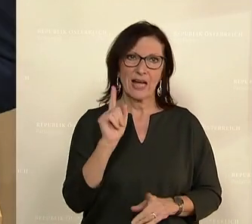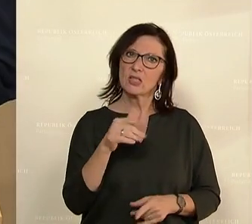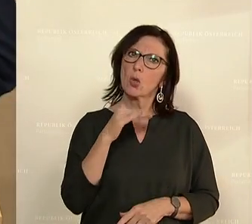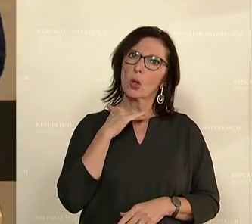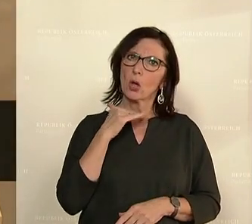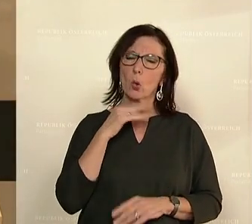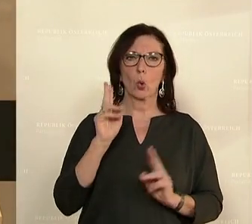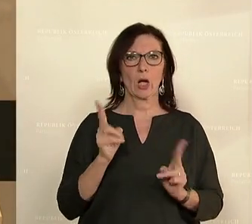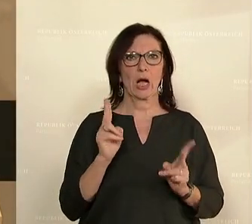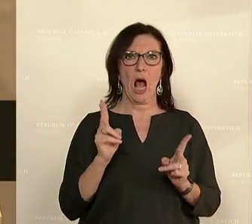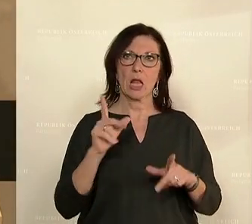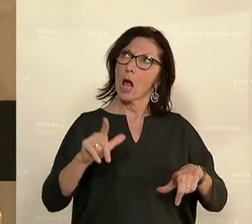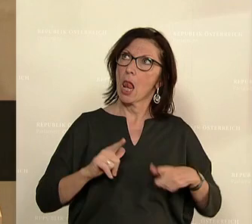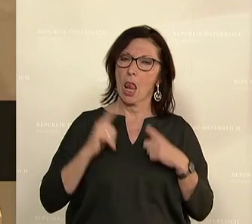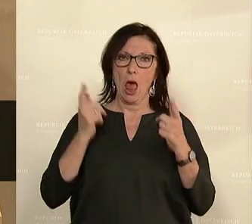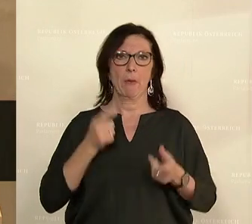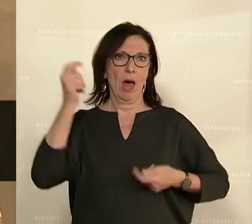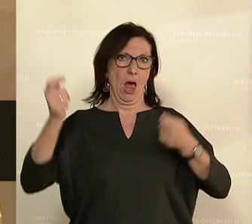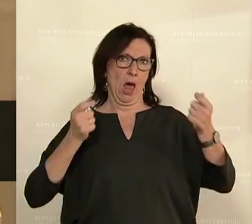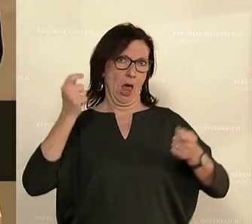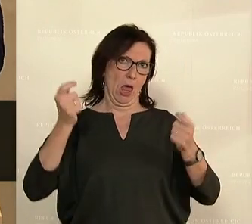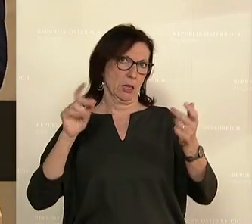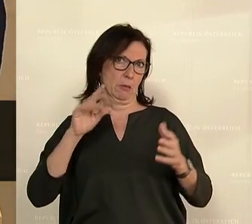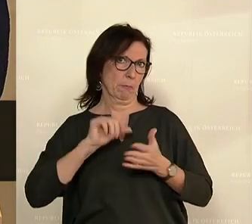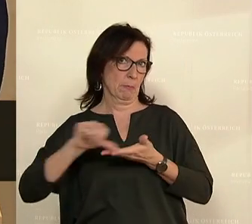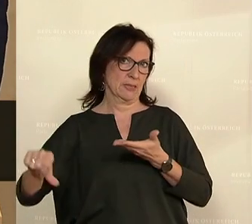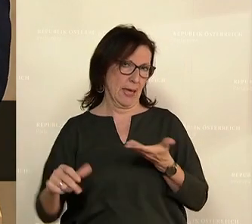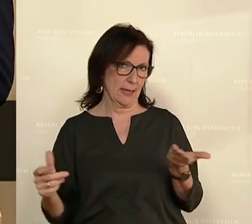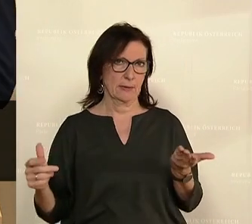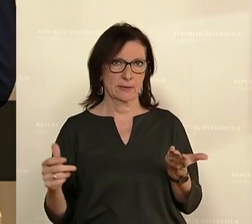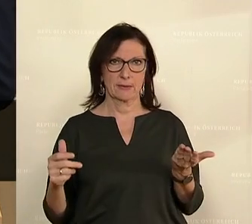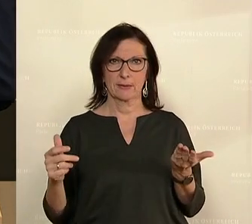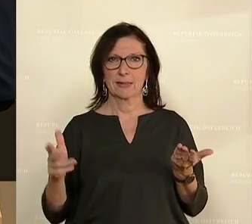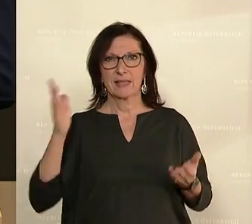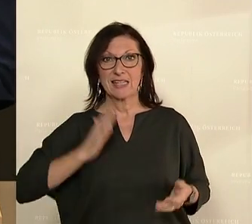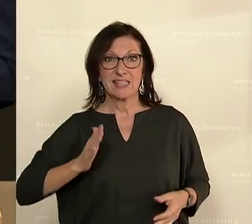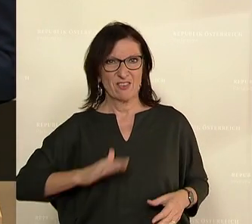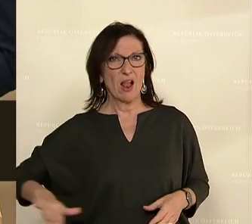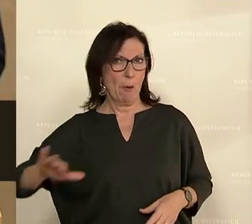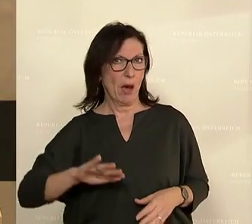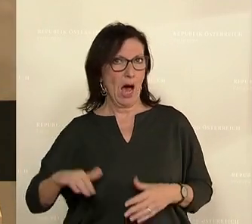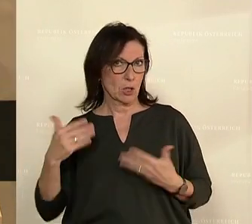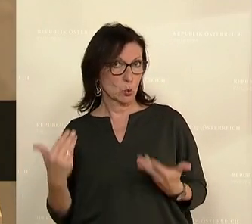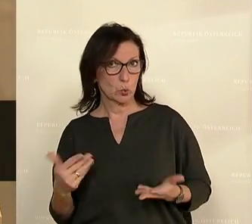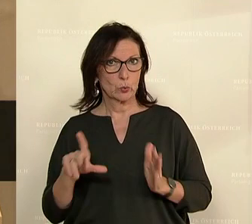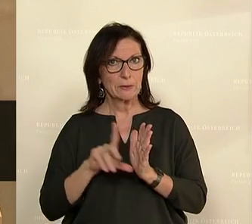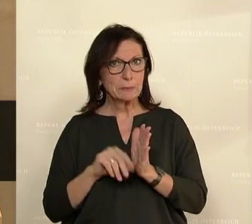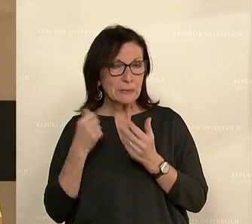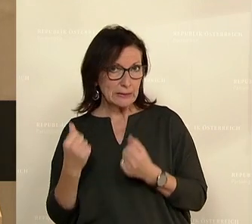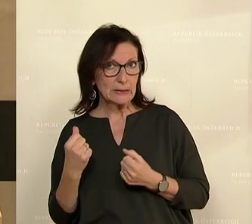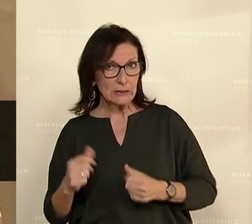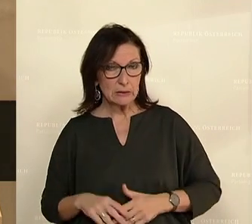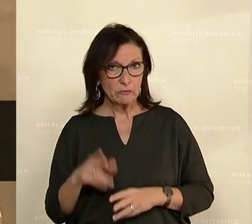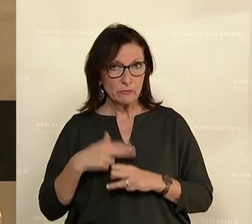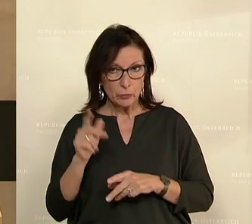seine Lebensunterhaltskosten bestreiten kann. Und so wie wir es im zivilen Bereich haben, dass eine Mindestsicherung vorgesehen ist